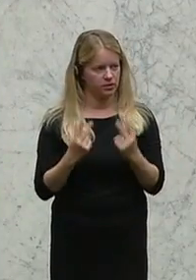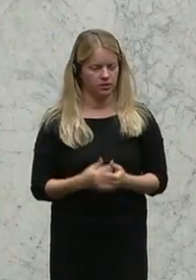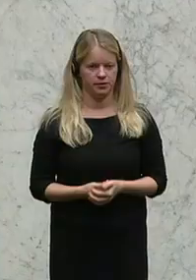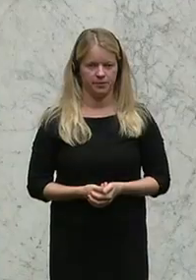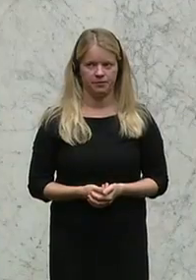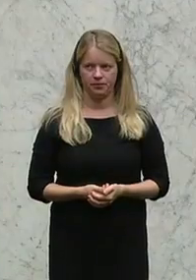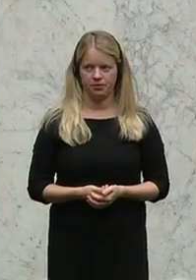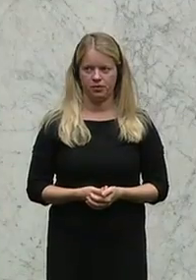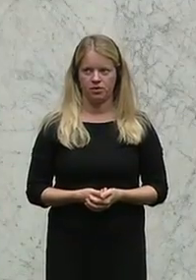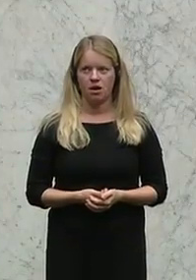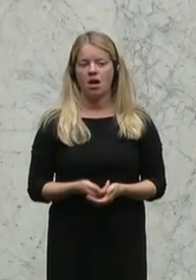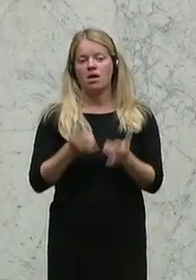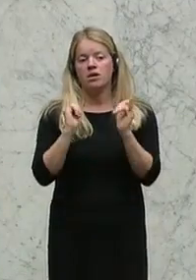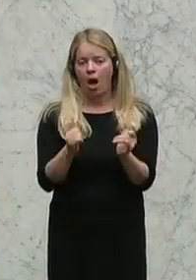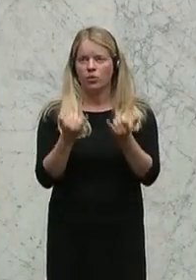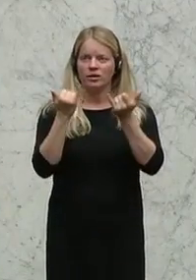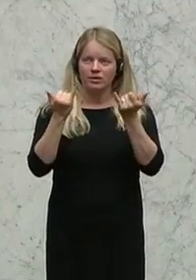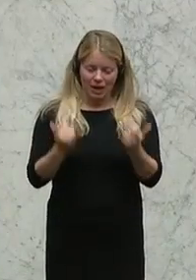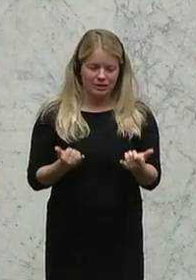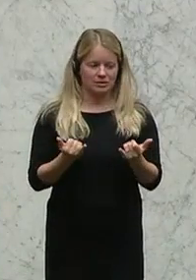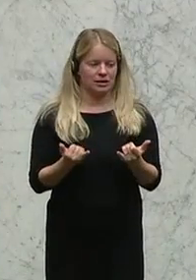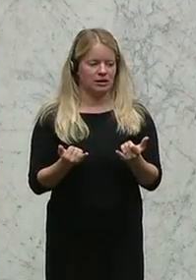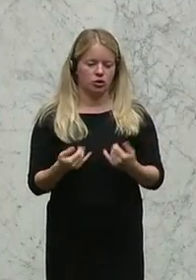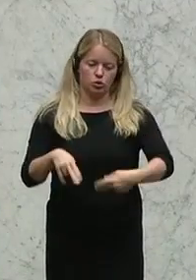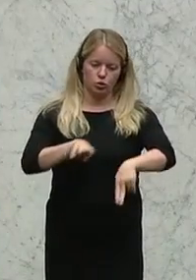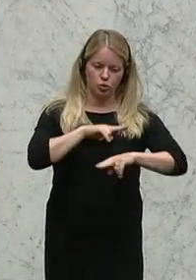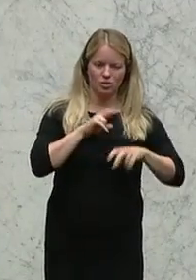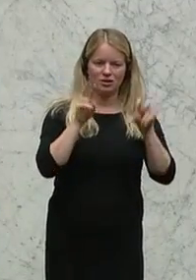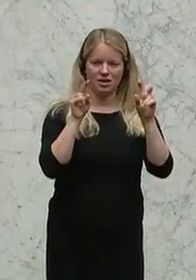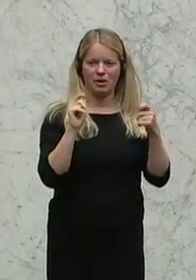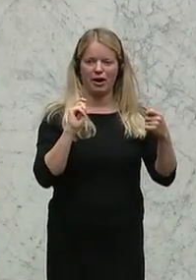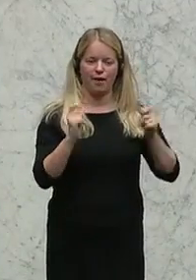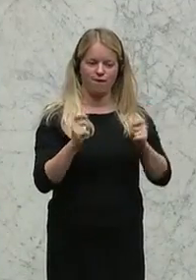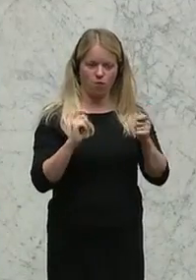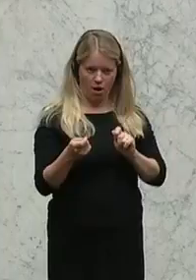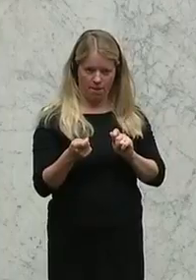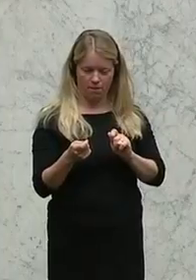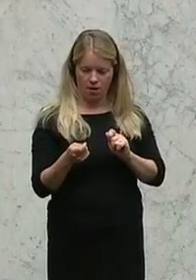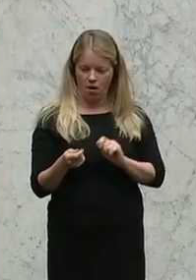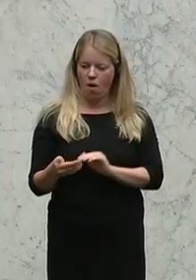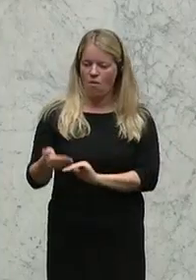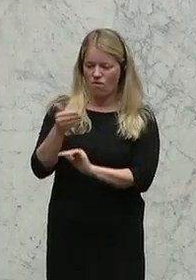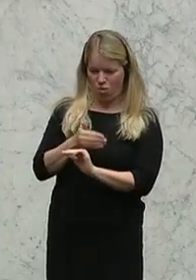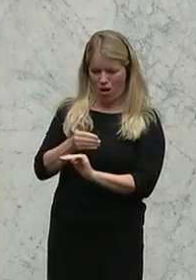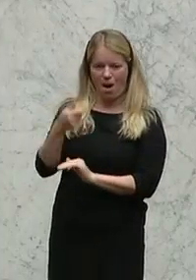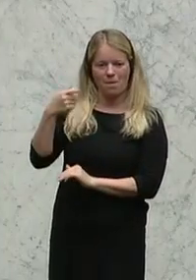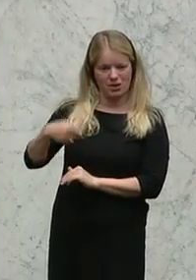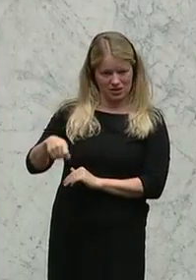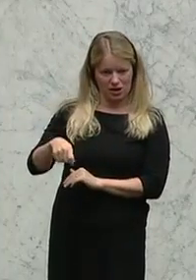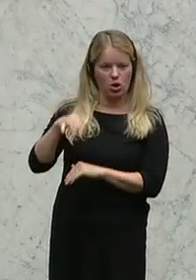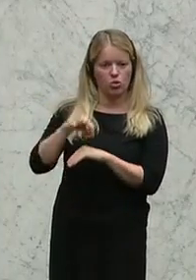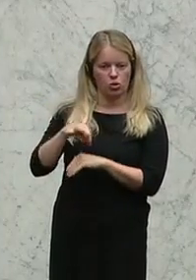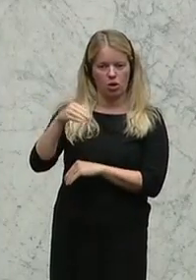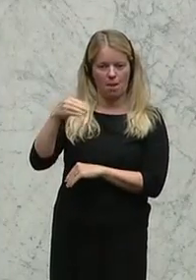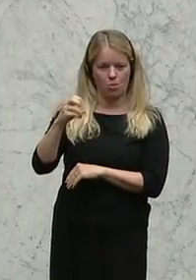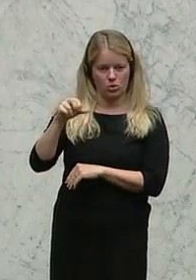und ich komme zu den Reformen zurück. Und ihr Vorgänger, Dr. Moser, hat seine Periode